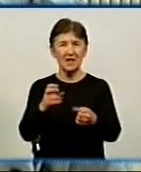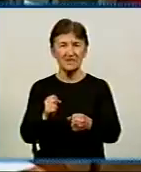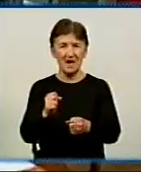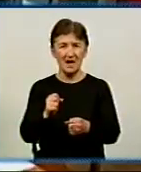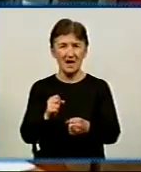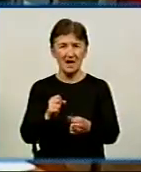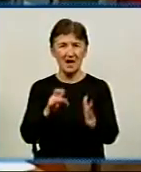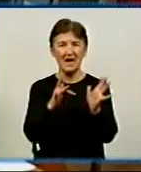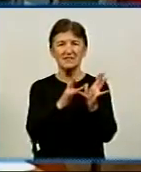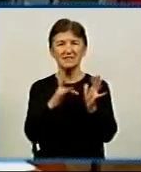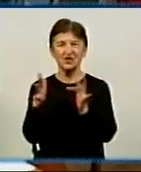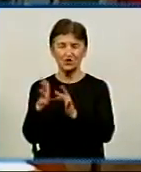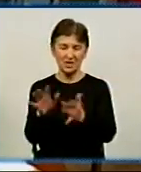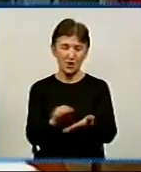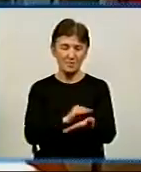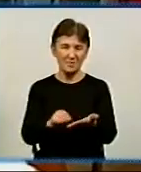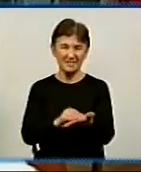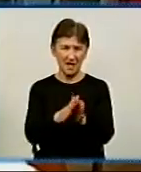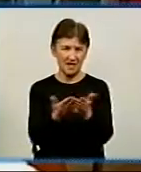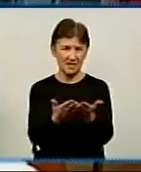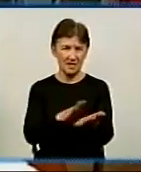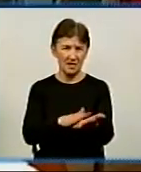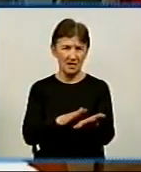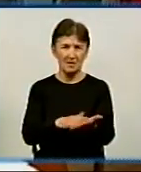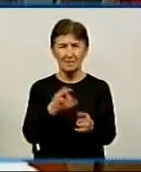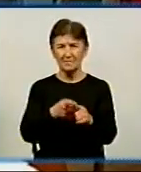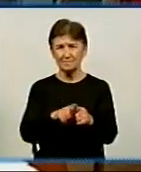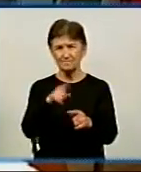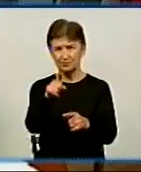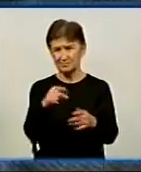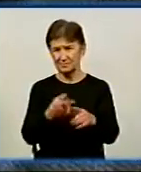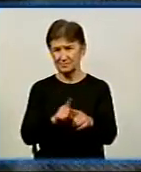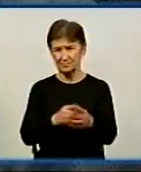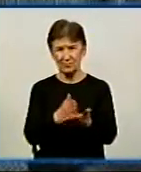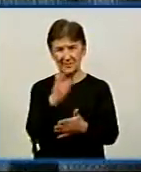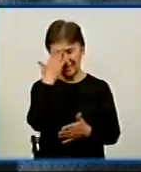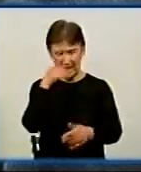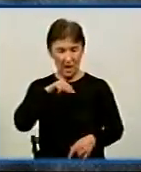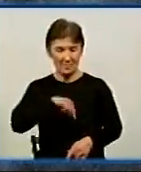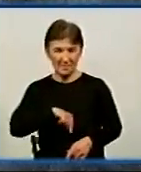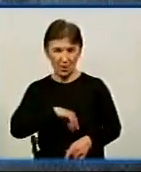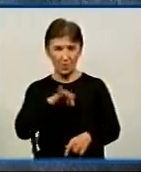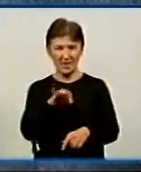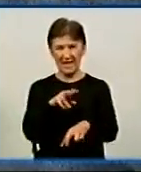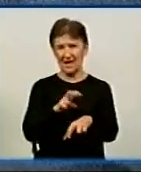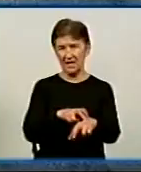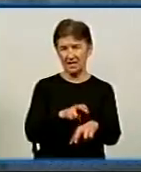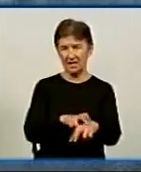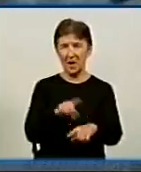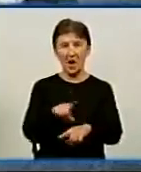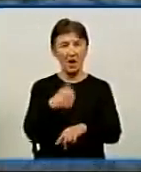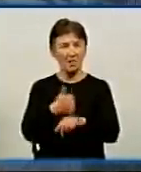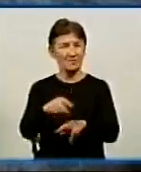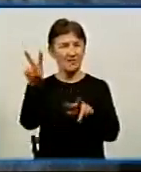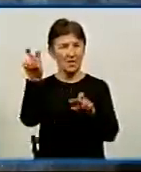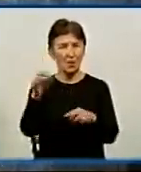писаннях. По суті, капелан – це людина, яка в одній особі об'єднує знання священнослужителя, психолога та лікаря. Цього разу головною темою